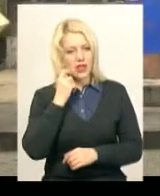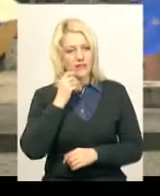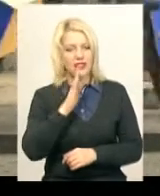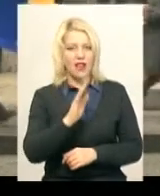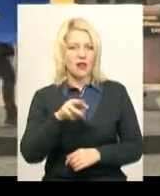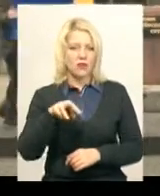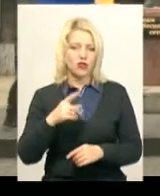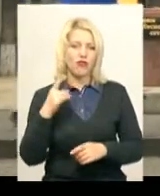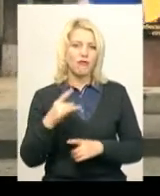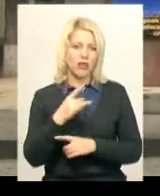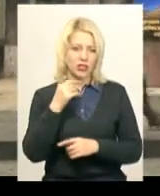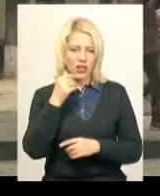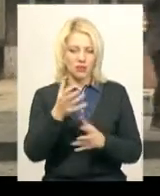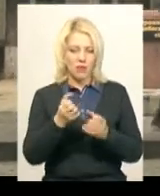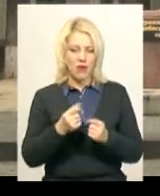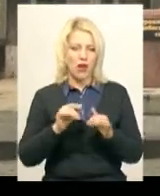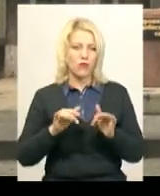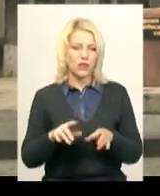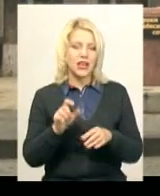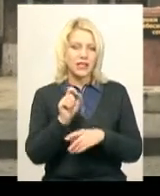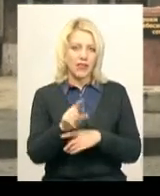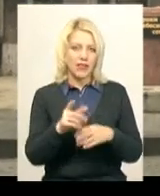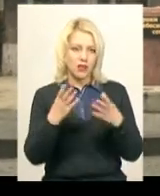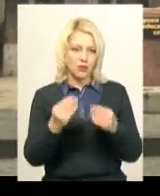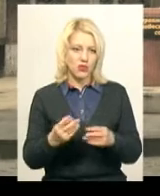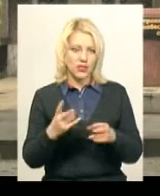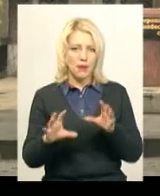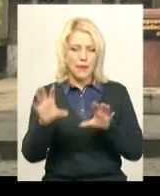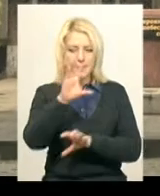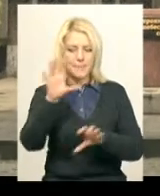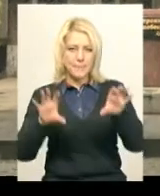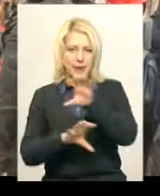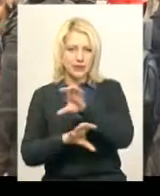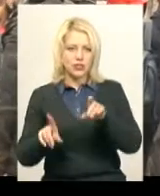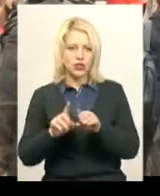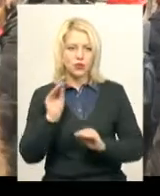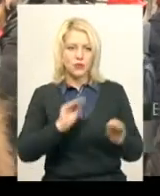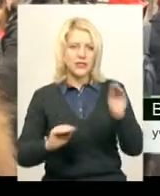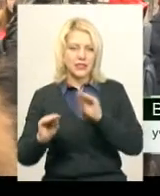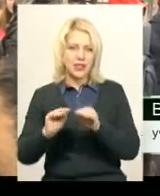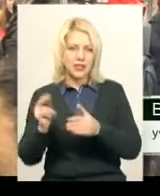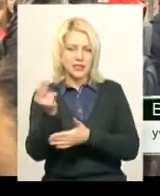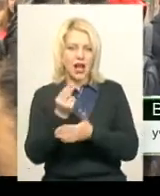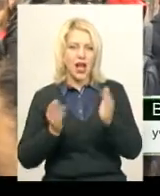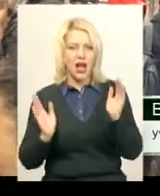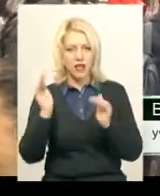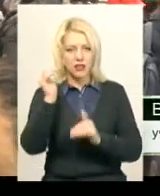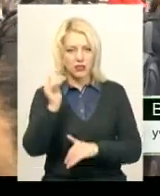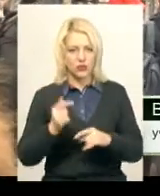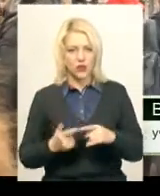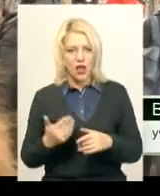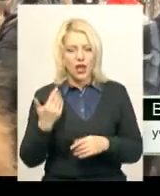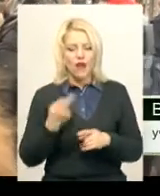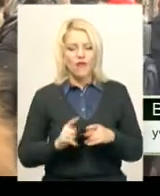вперше бере участь у флешмобі. Завдання просте – перекладати пазли, щоб скласти картинку. Вони будуть на